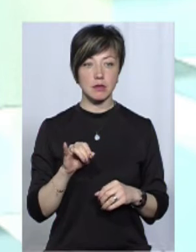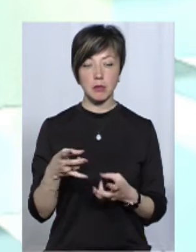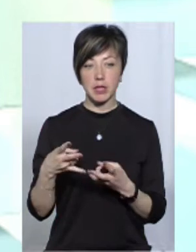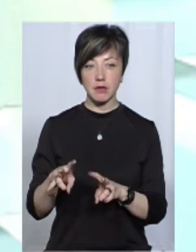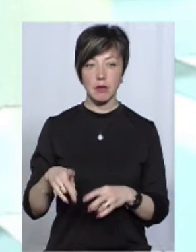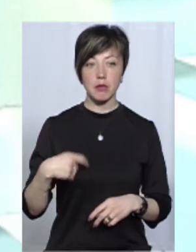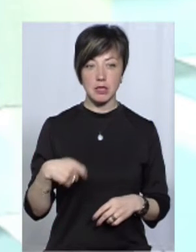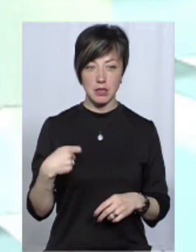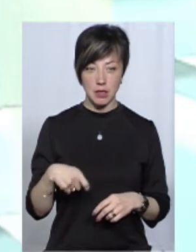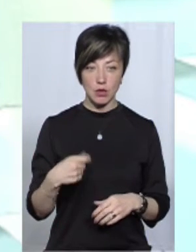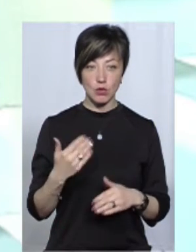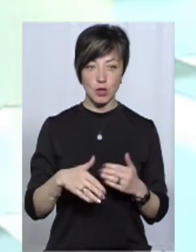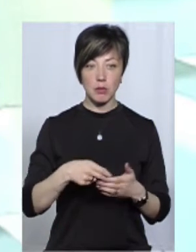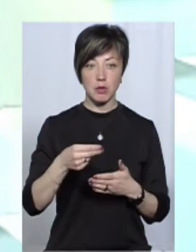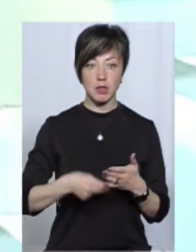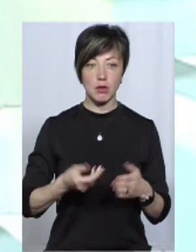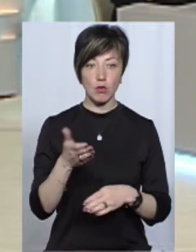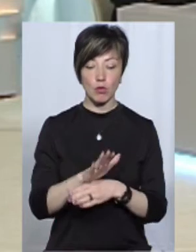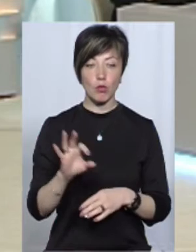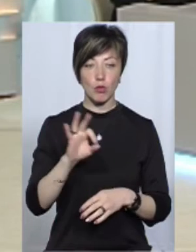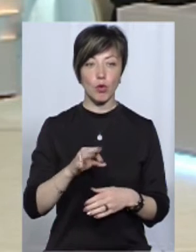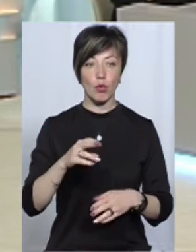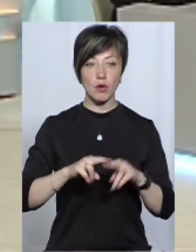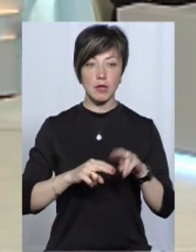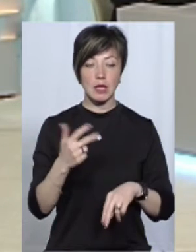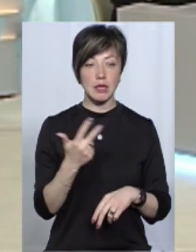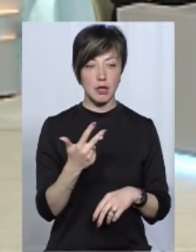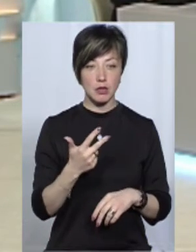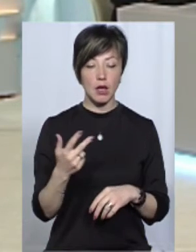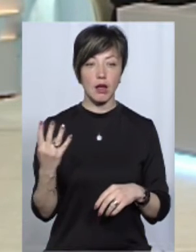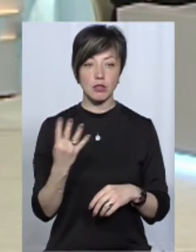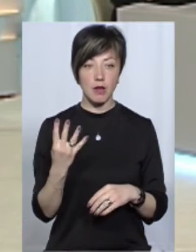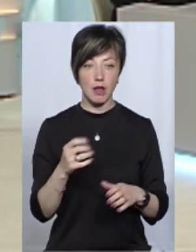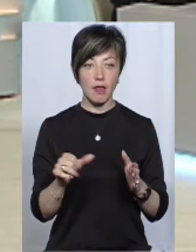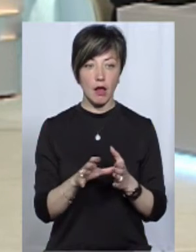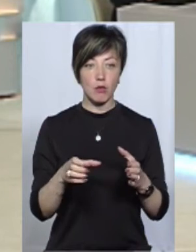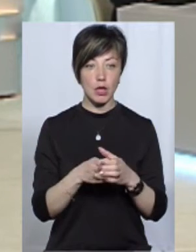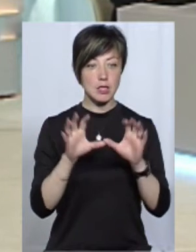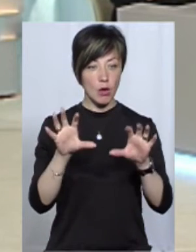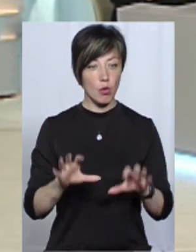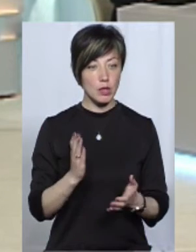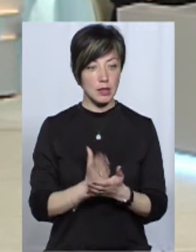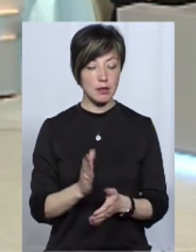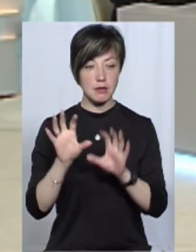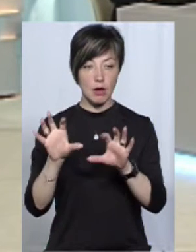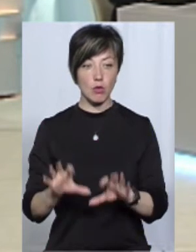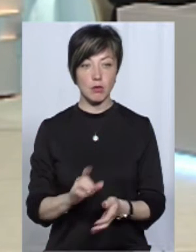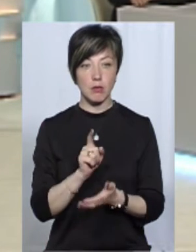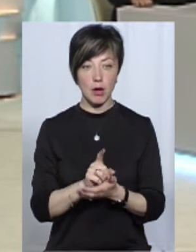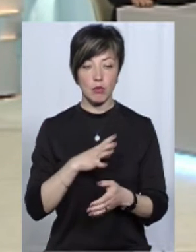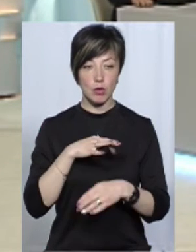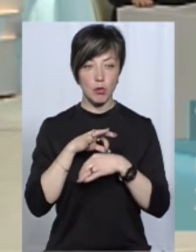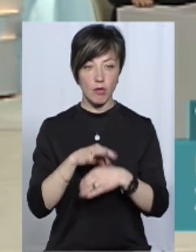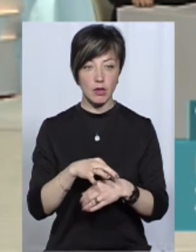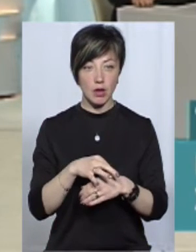чином президента, тому що президент вже підписав указ про будівництво 3-го, 4-го енергоблоку. Але ж закон є закон, і якщо має